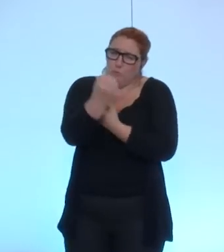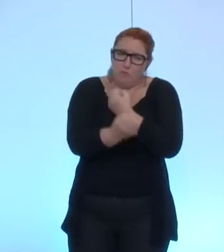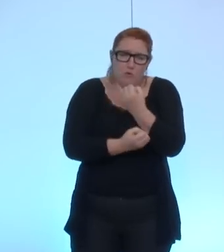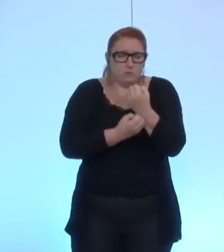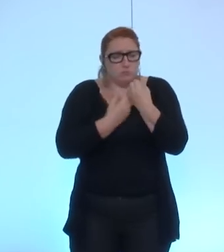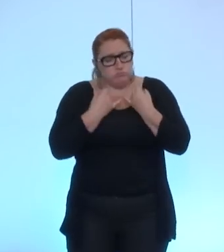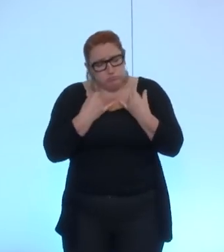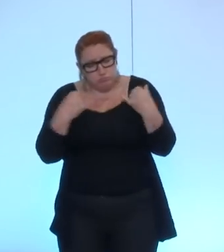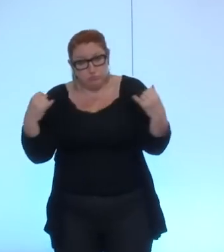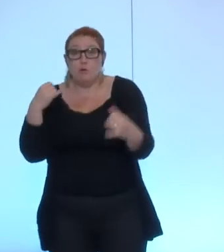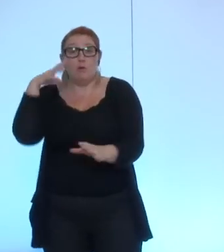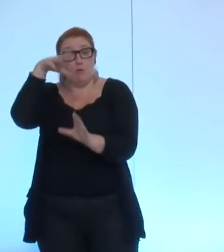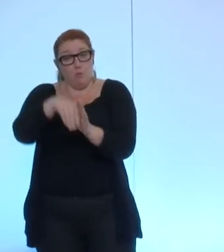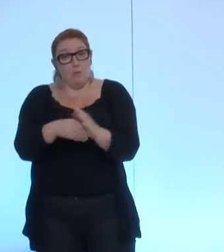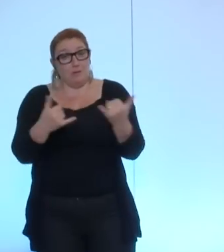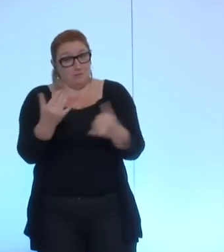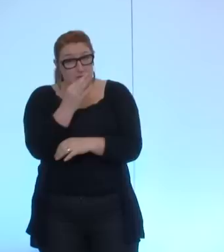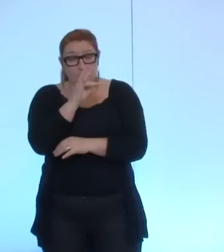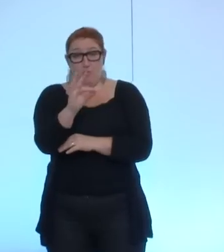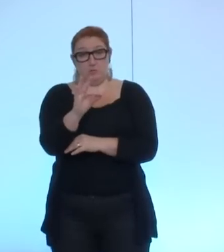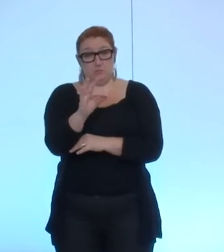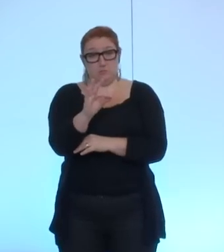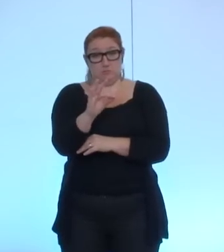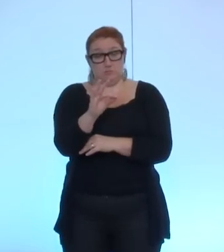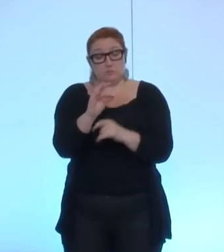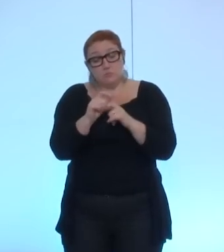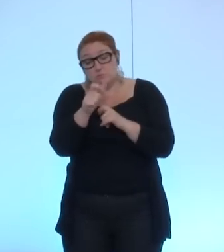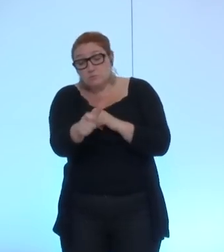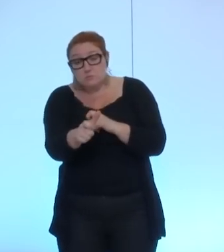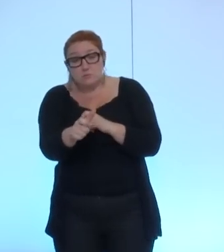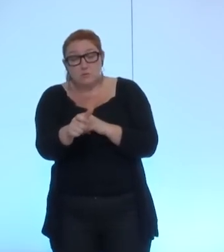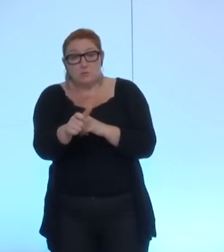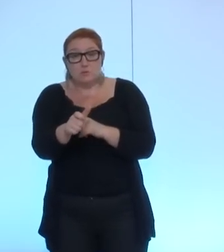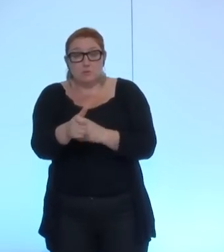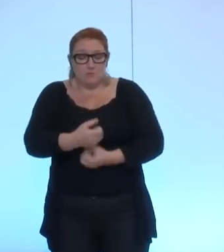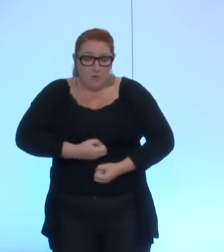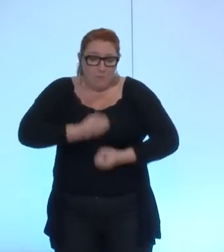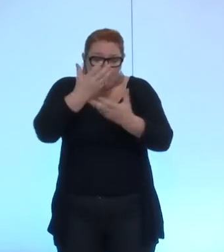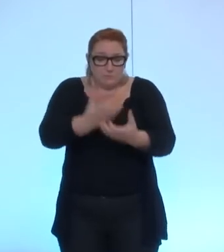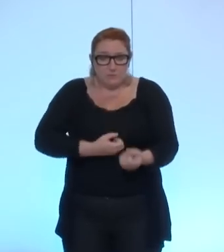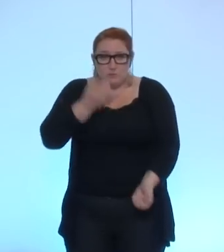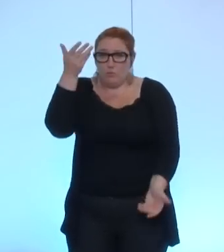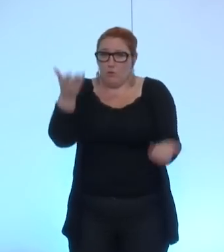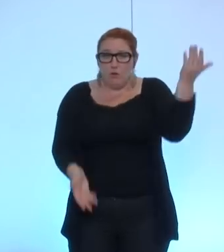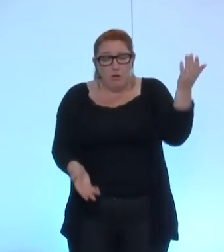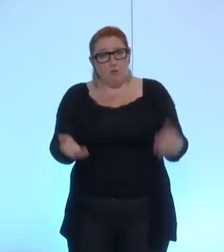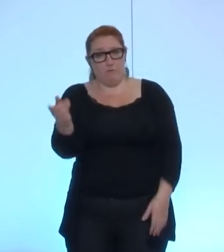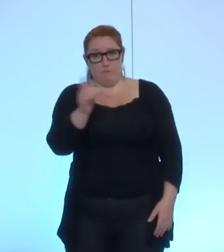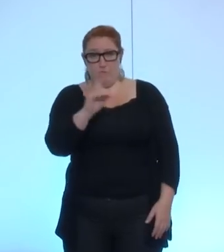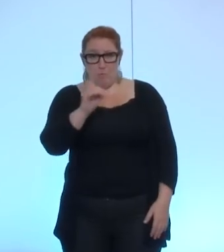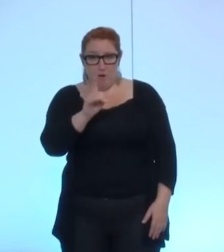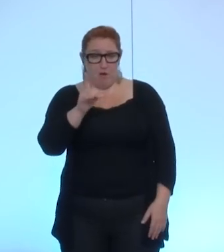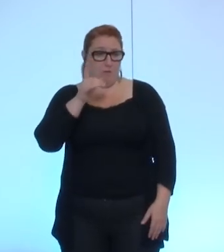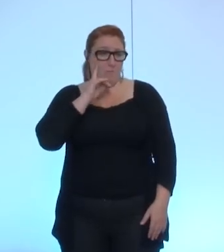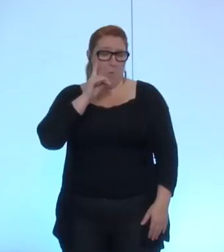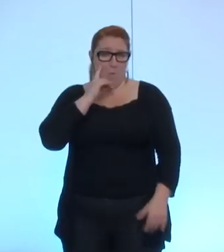pour qu'une expression déséquilibrée ne participe pas à l'importation du conflit